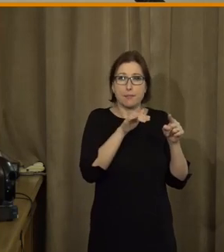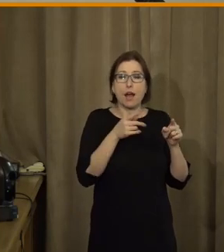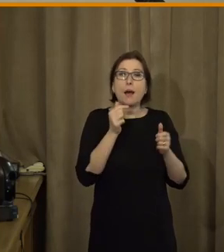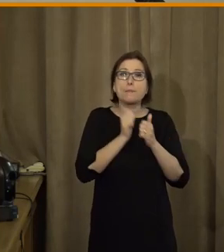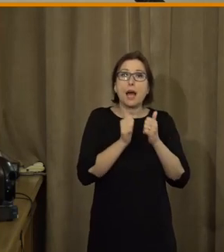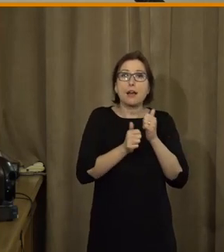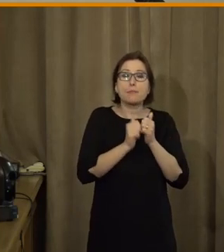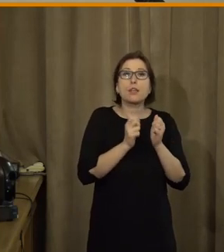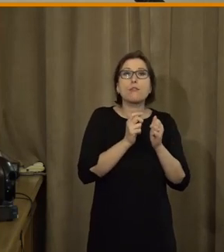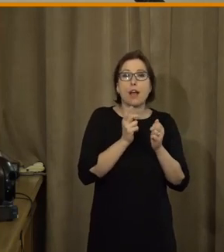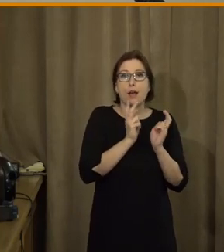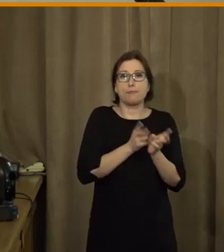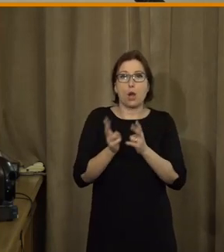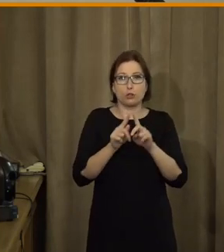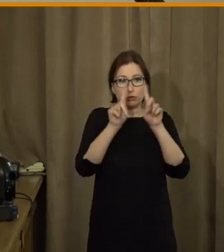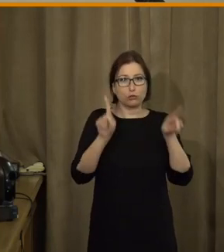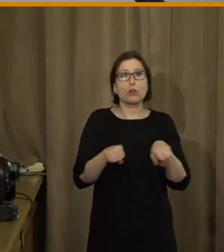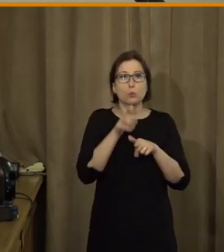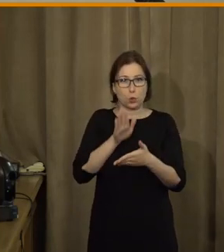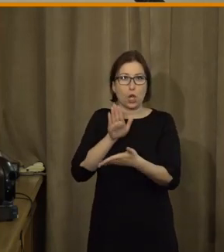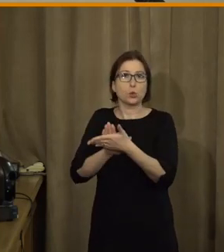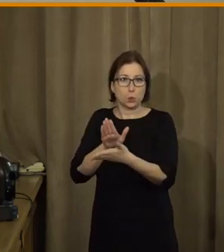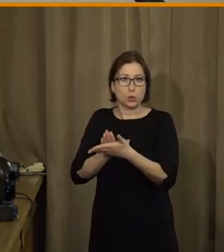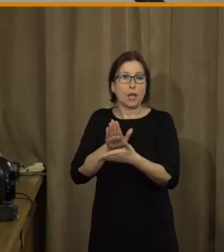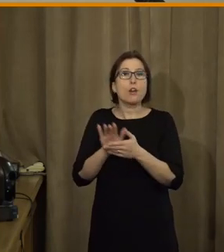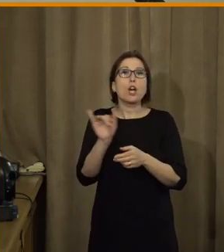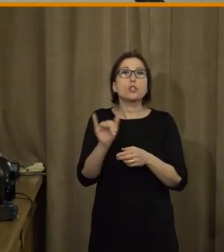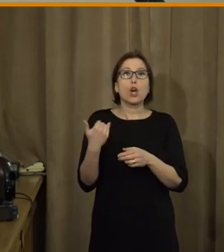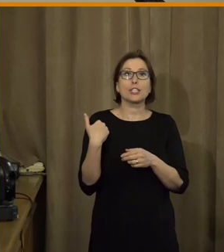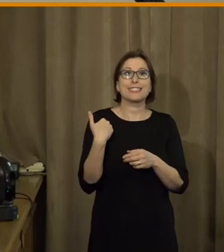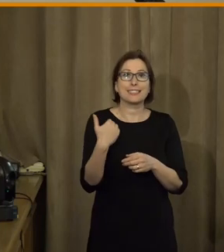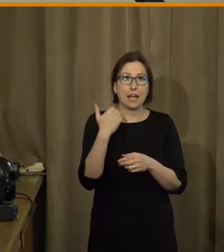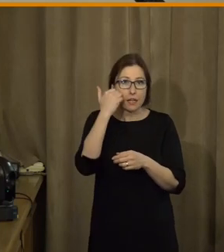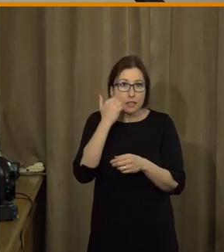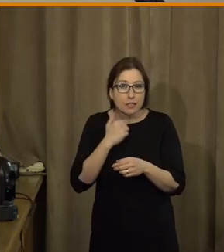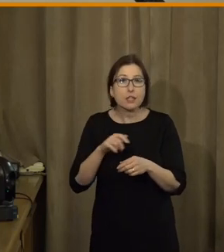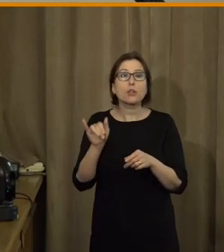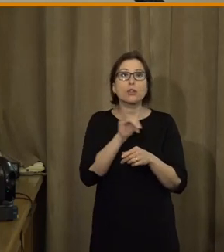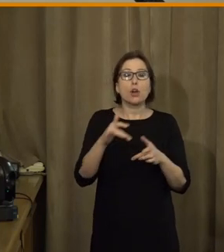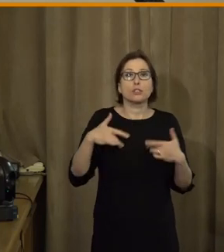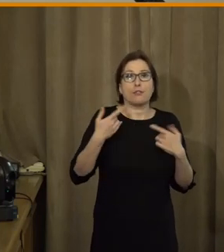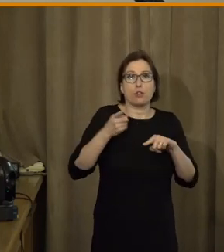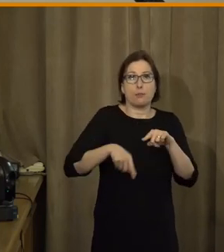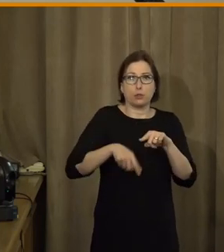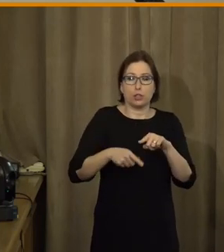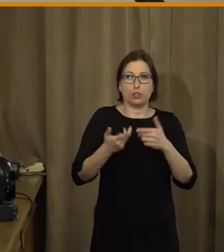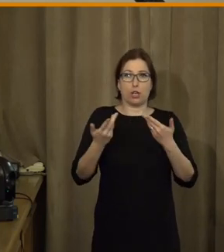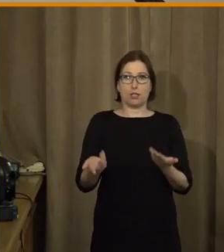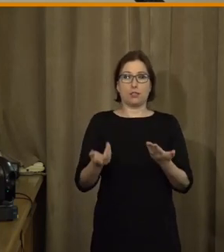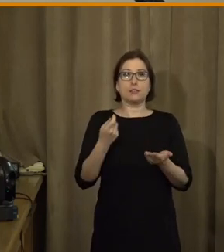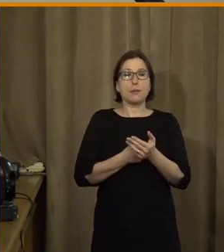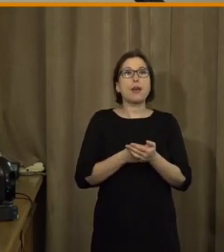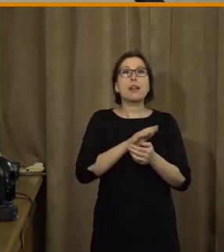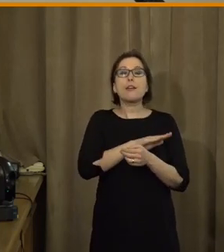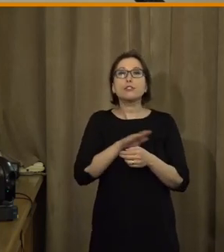papírová varianta zůstane dostupná pro staré lidi a lidi se zdravotním postižením. Takže zřejmě